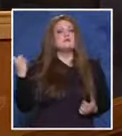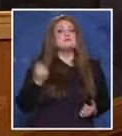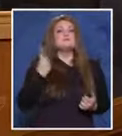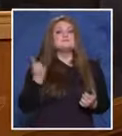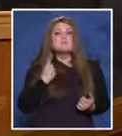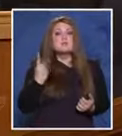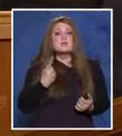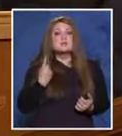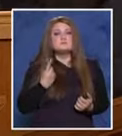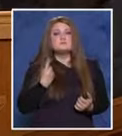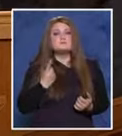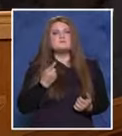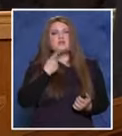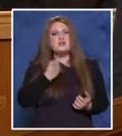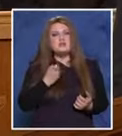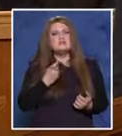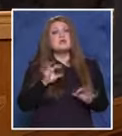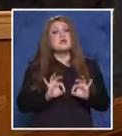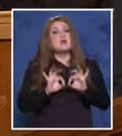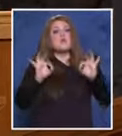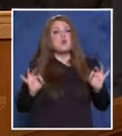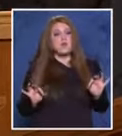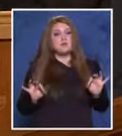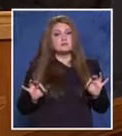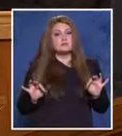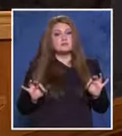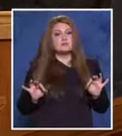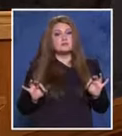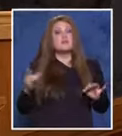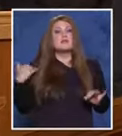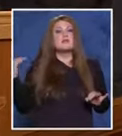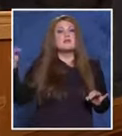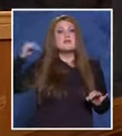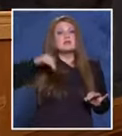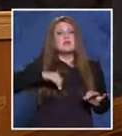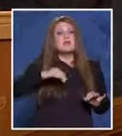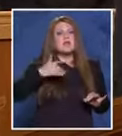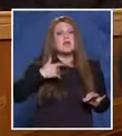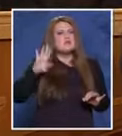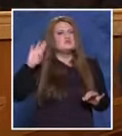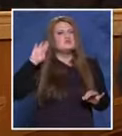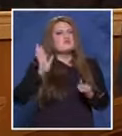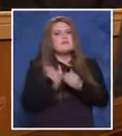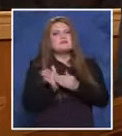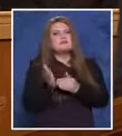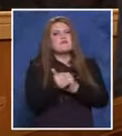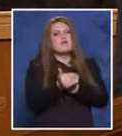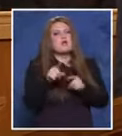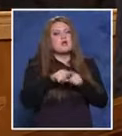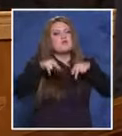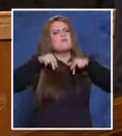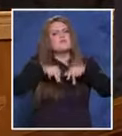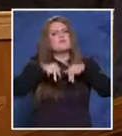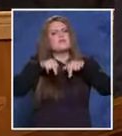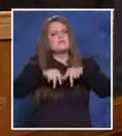за да се поясни по, идваме и чувам на завоя, така като вървим